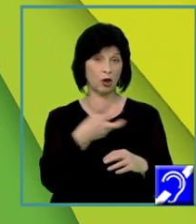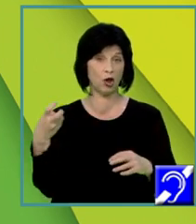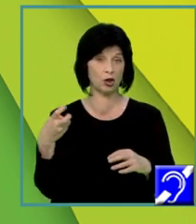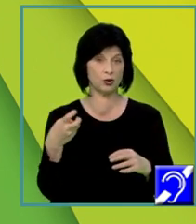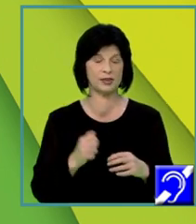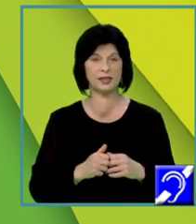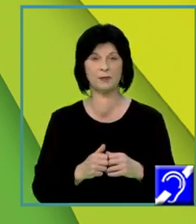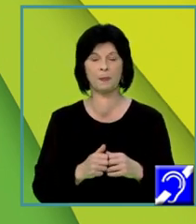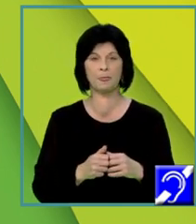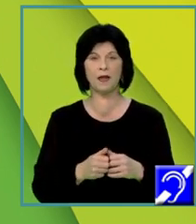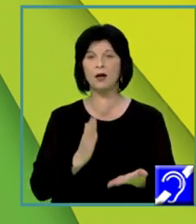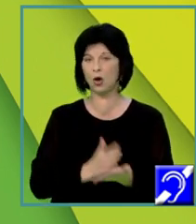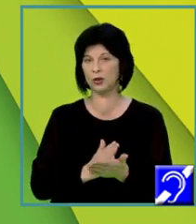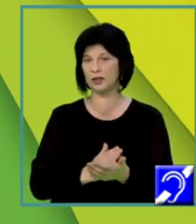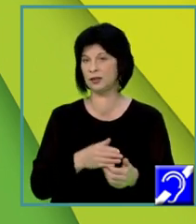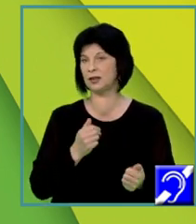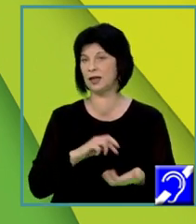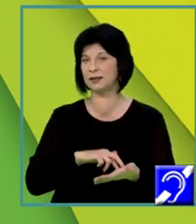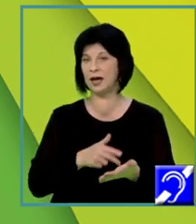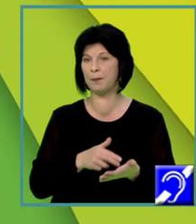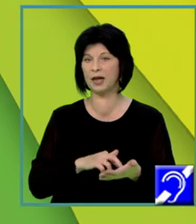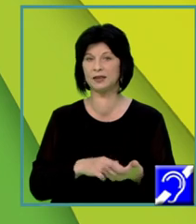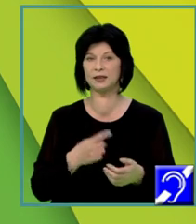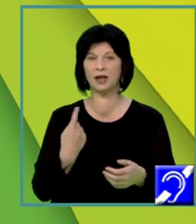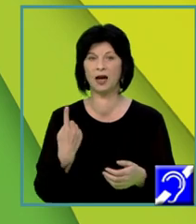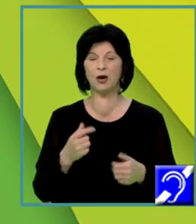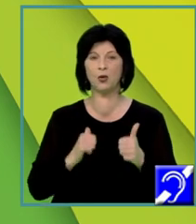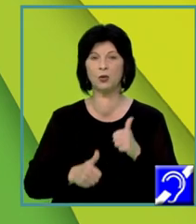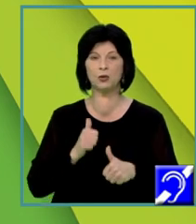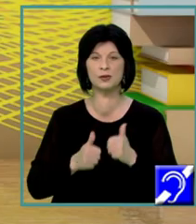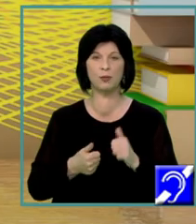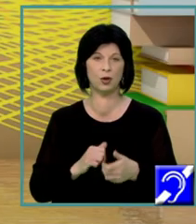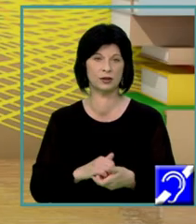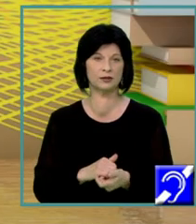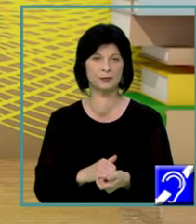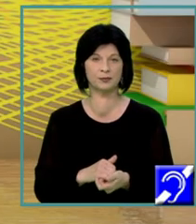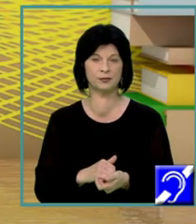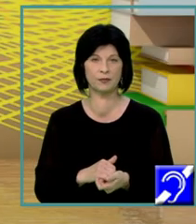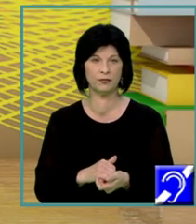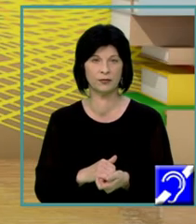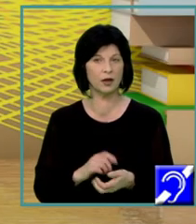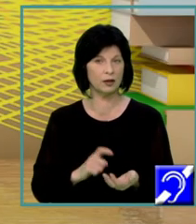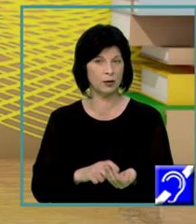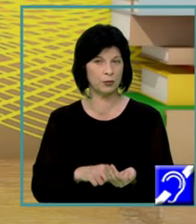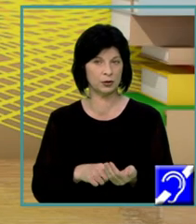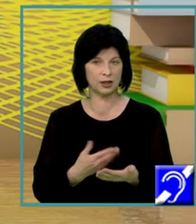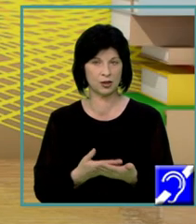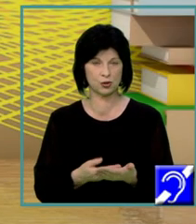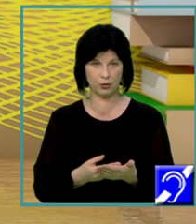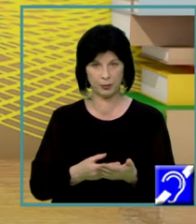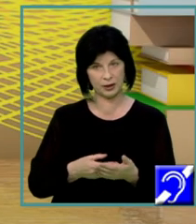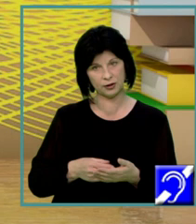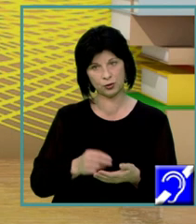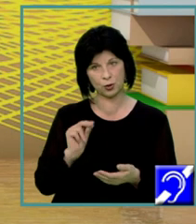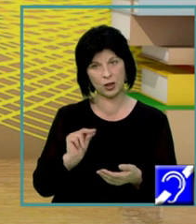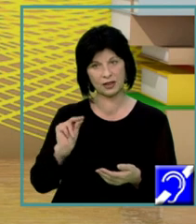fizice și psihice este o treaptă sensibilă, iar efectele pe termen lung sunt benefice. Punctajul pentru redactare, știți foarte